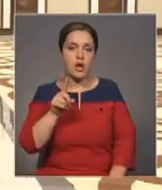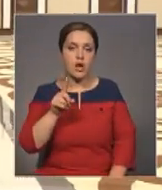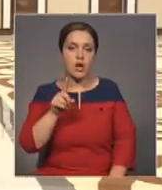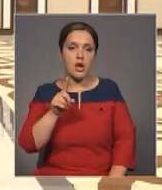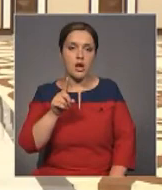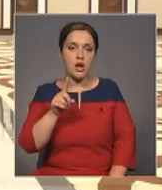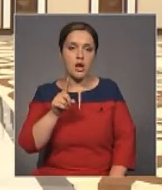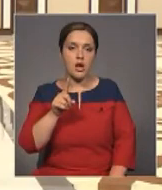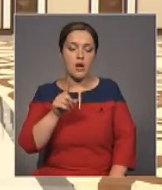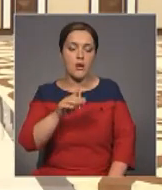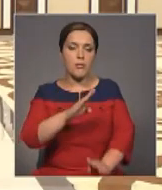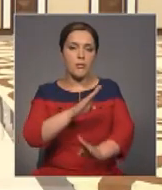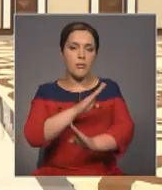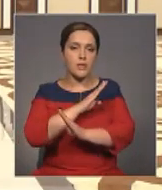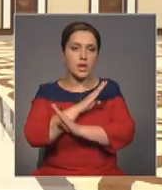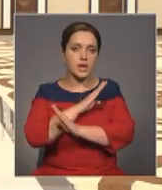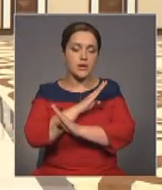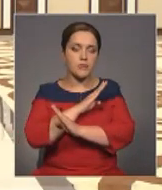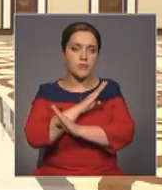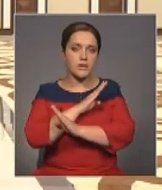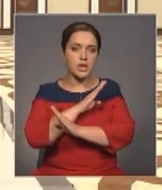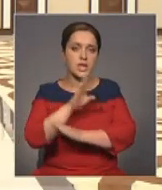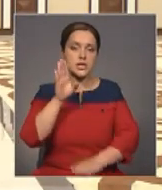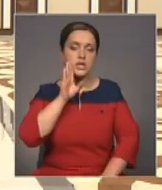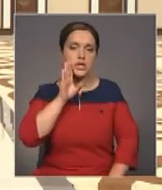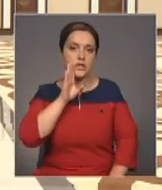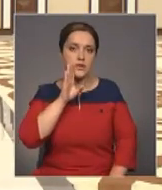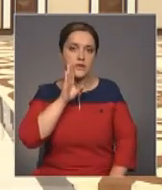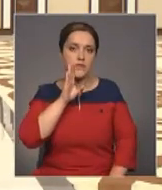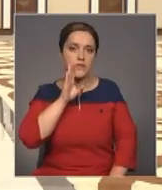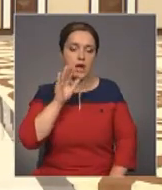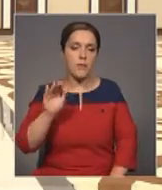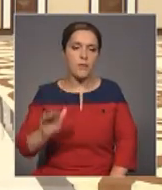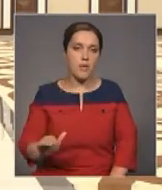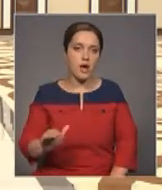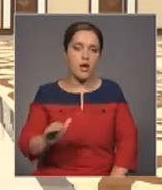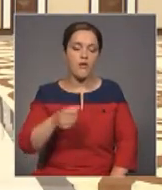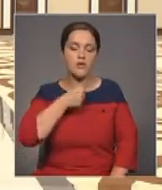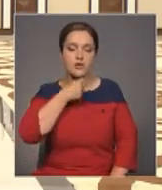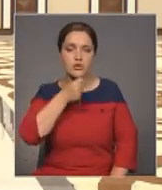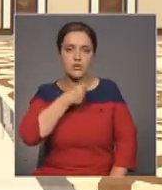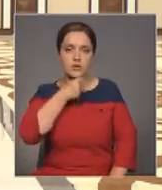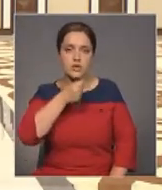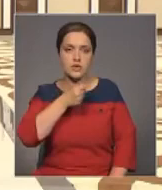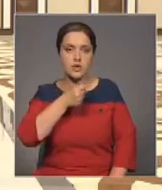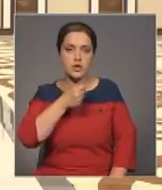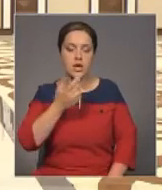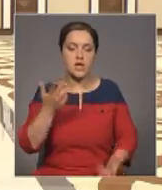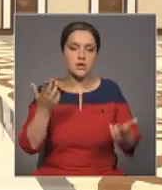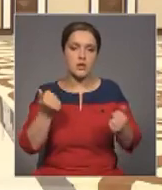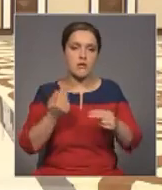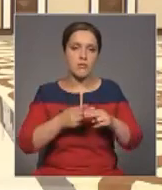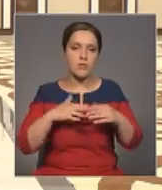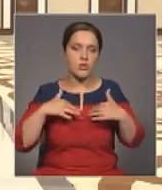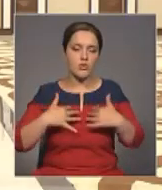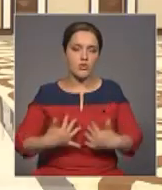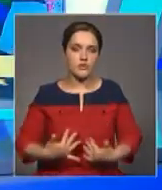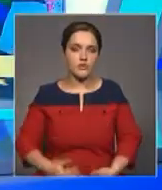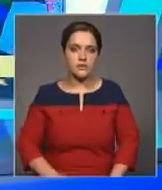девушки. Девушки погибли, девочки погибли. Трагедия, большая трагедия.